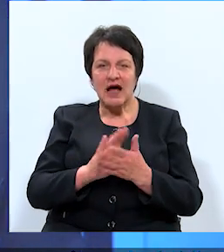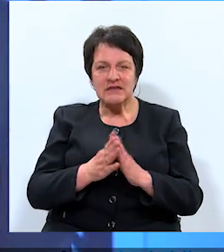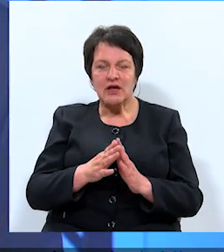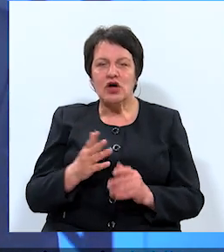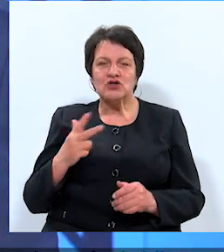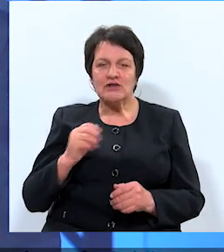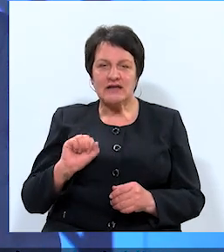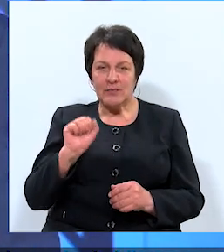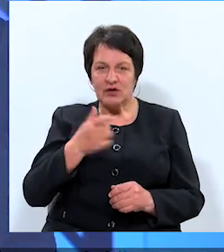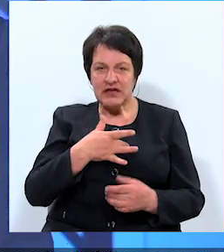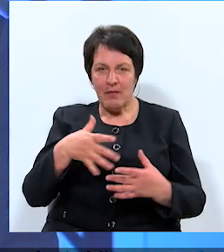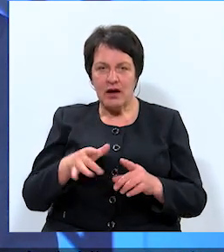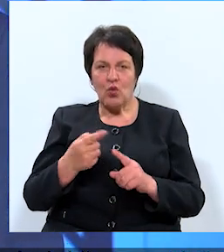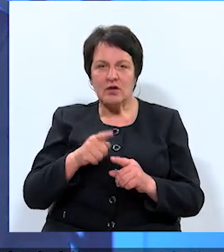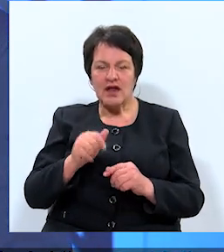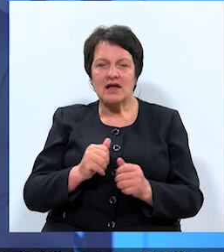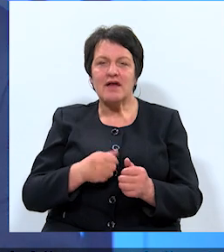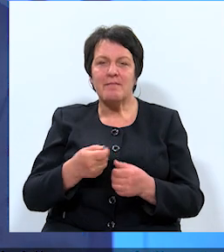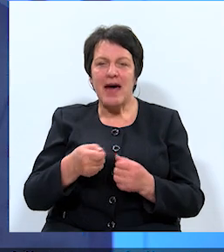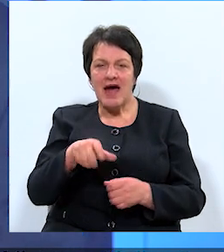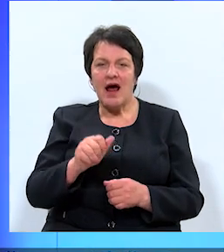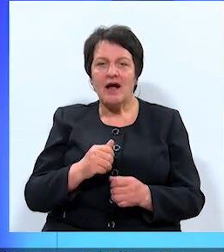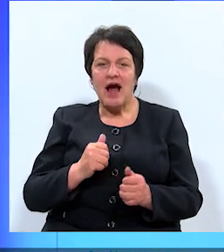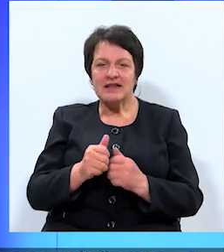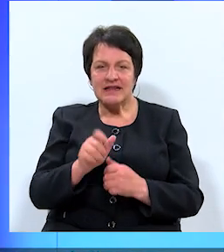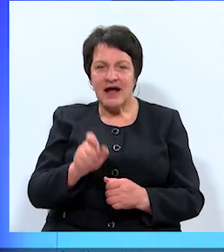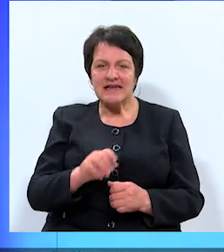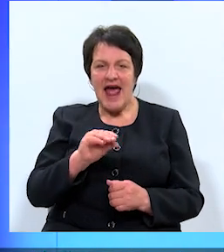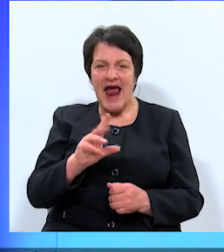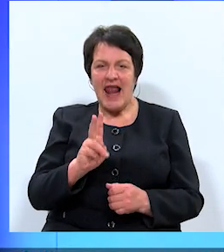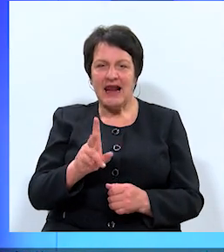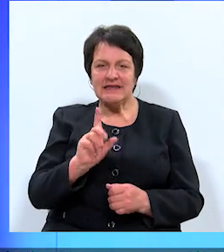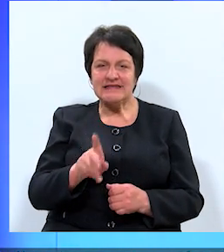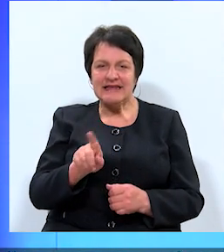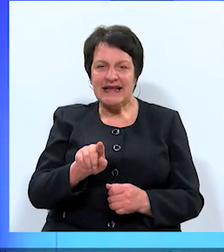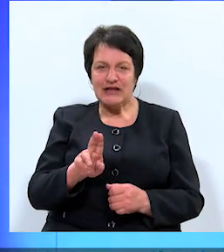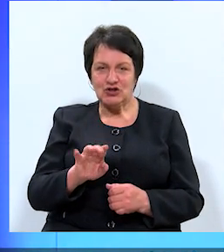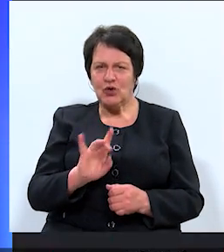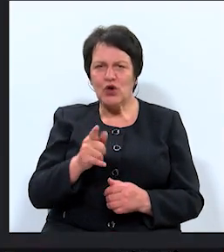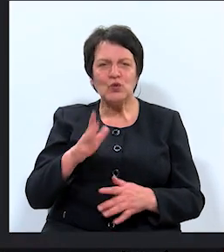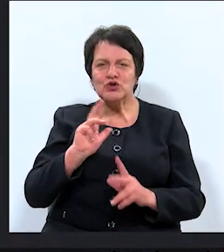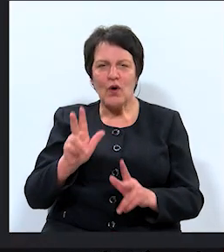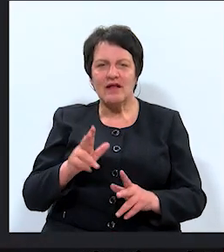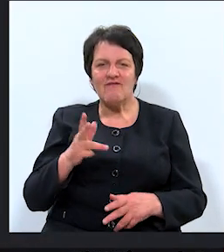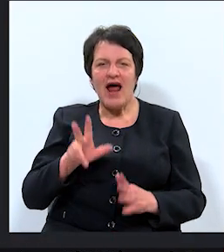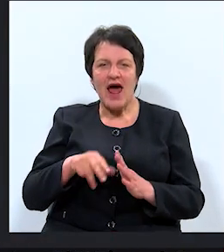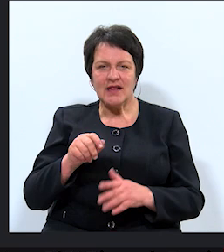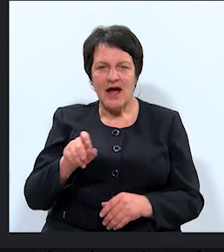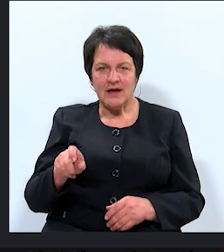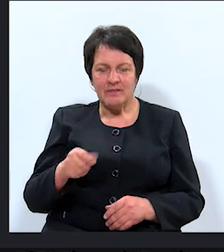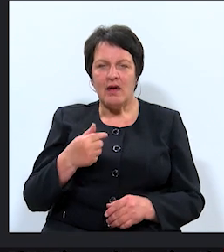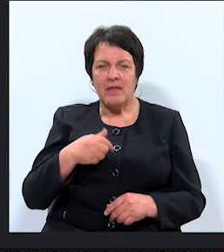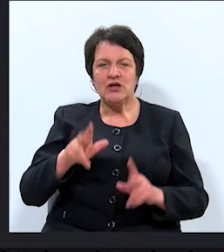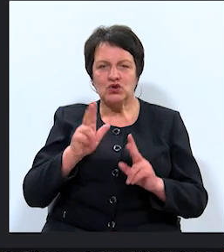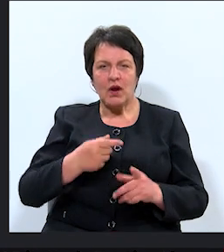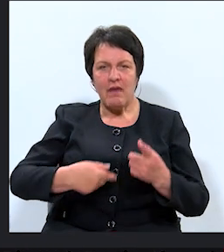Socialdemokratiskā partija un tās mēr kandidāts Andrejs Elksniņš. Labvakar! Ko jūs solāt vēlētājiem? Labvakar! Mēs